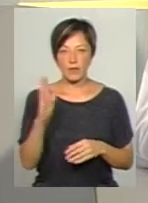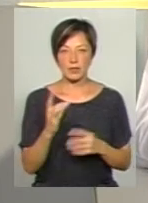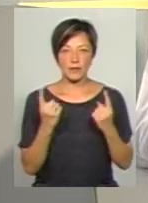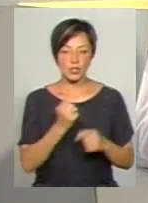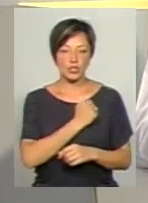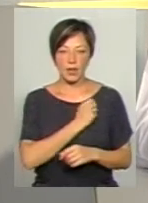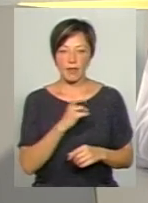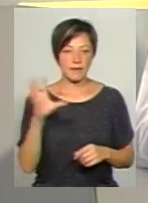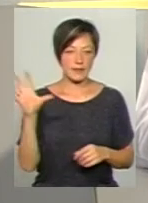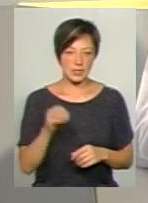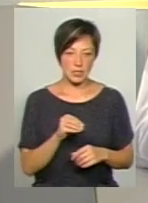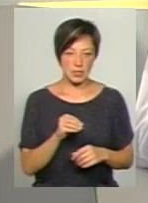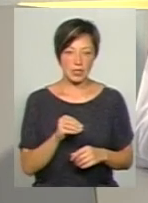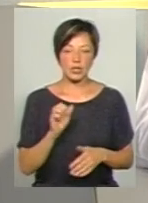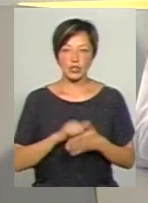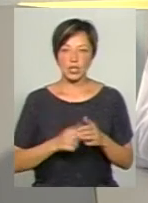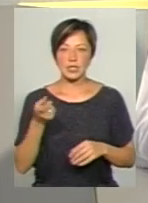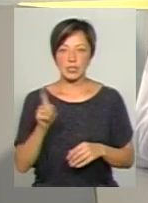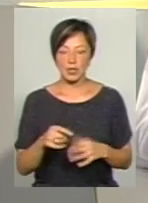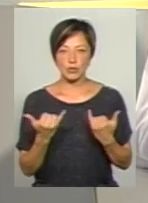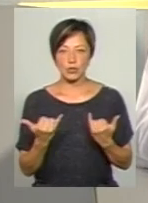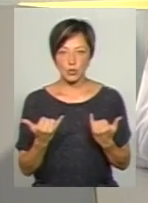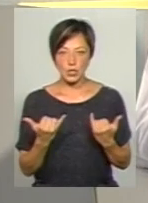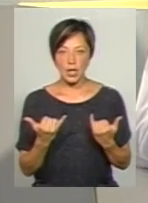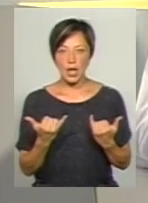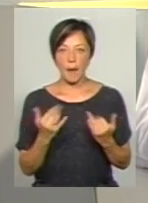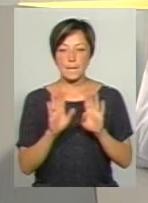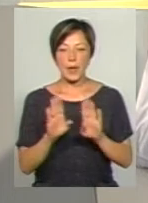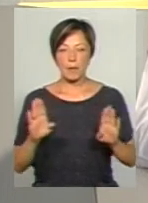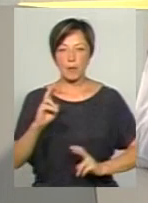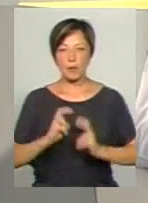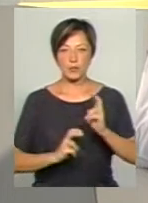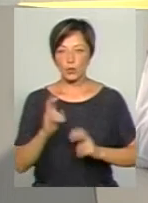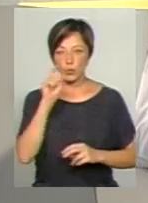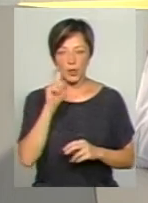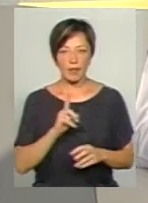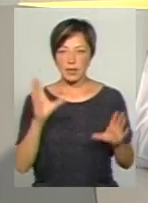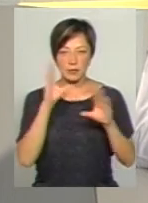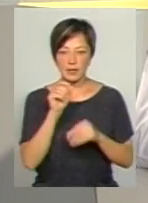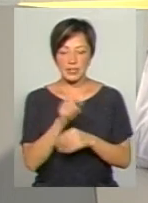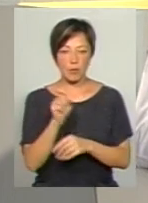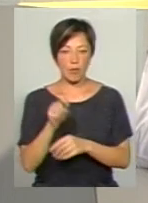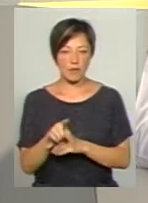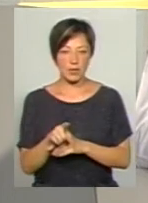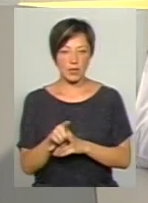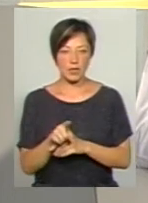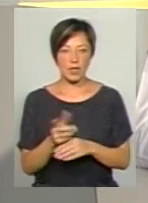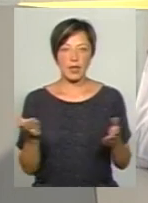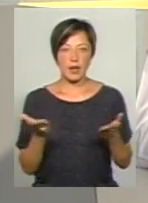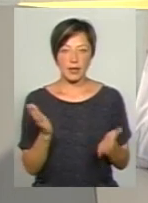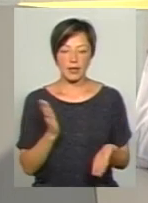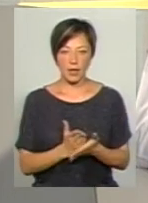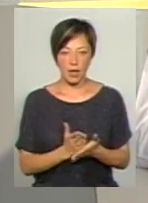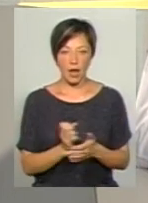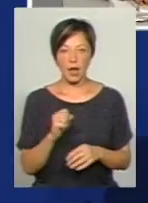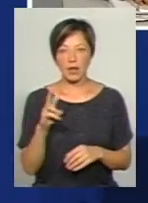превеликий жаль, не всі, через те, що на сьогодні меблева промисловість України не справляється із тими замовленнями, які є.